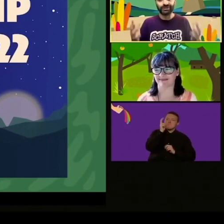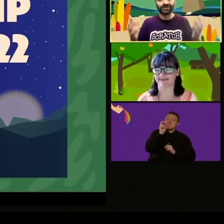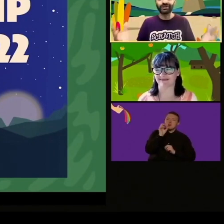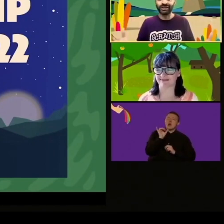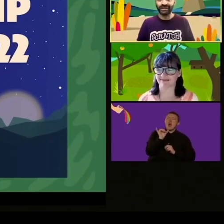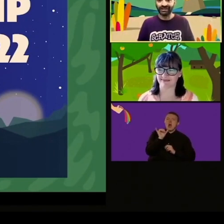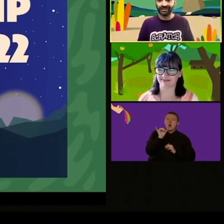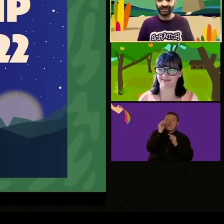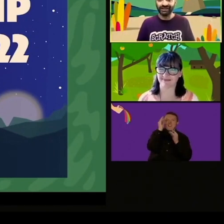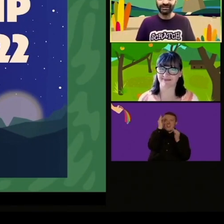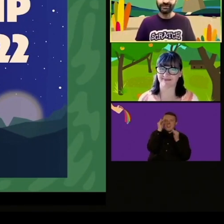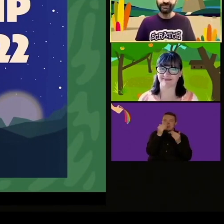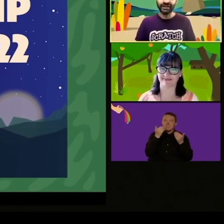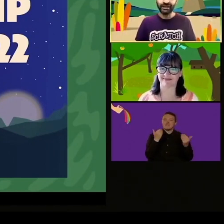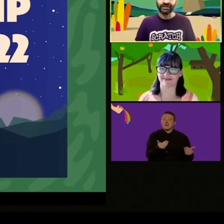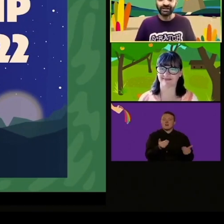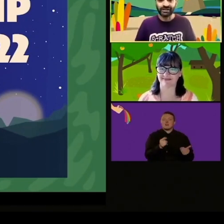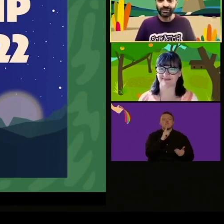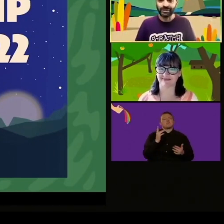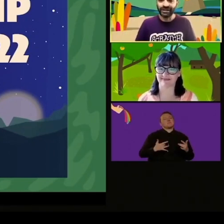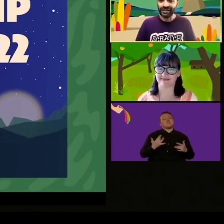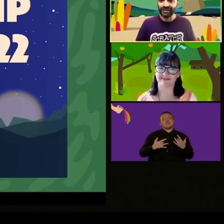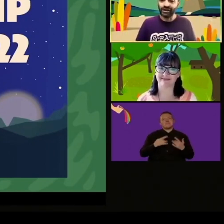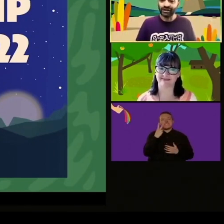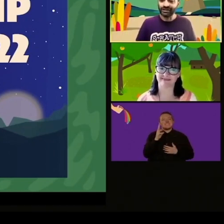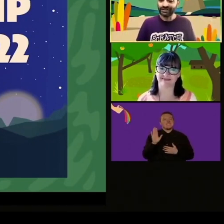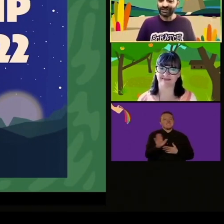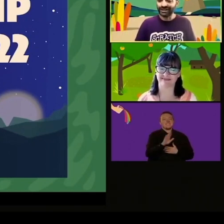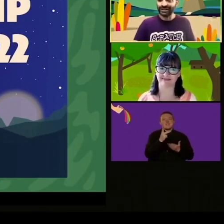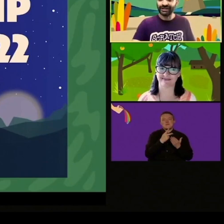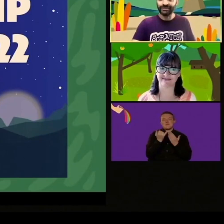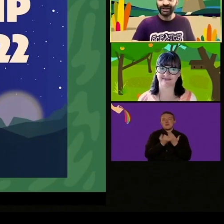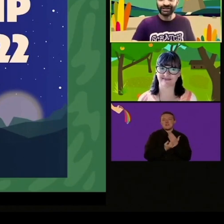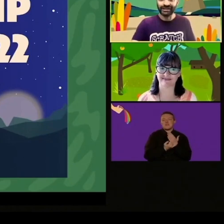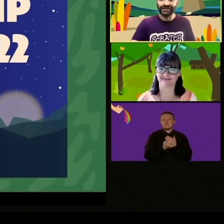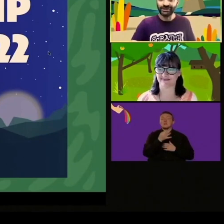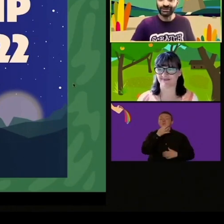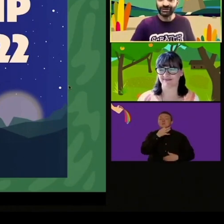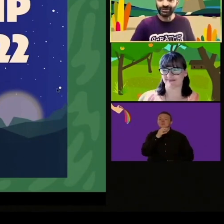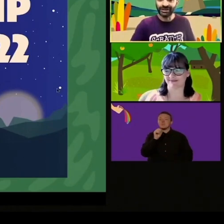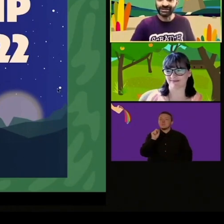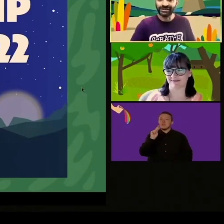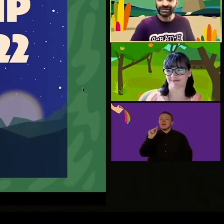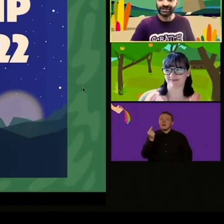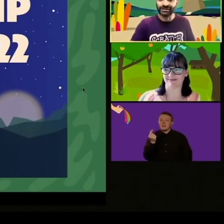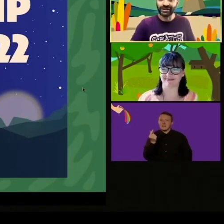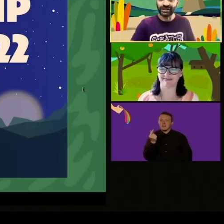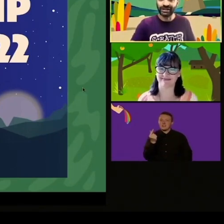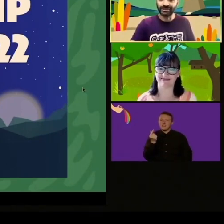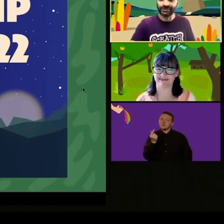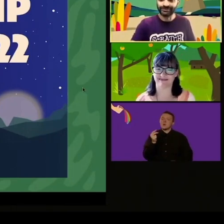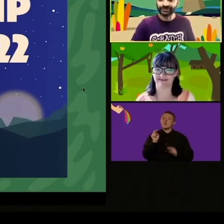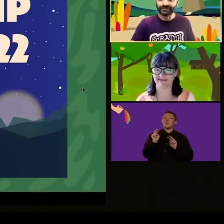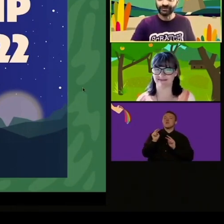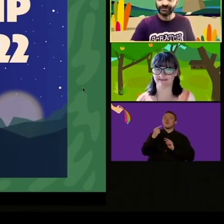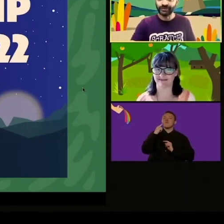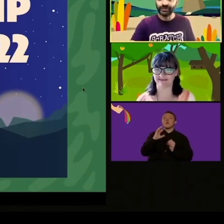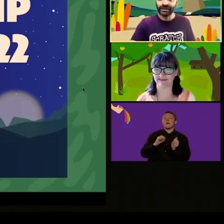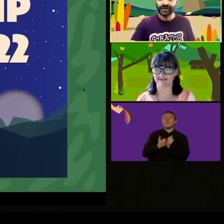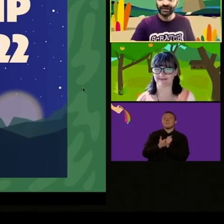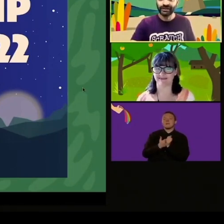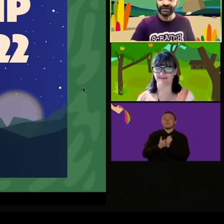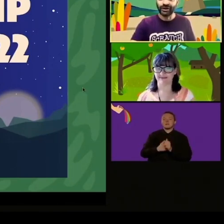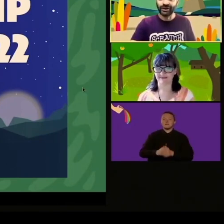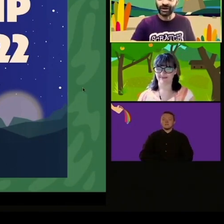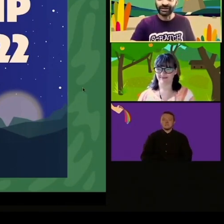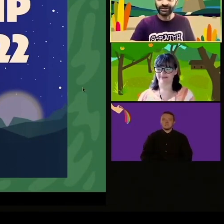ora andiamo avanti con Christine. Grazie Eric, è molto interessante vedere come abbiamo iniziato e che come